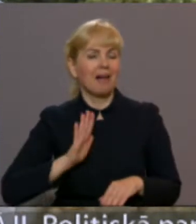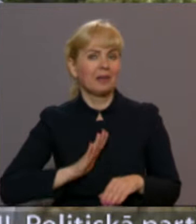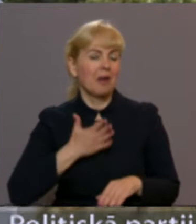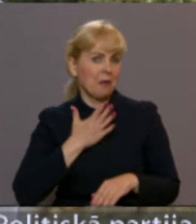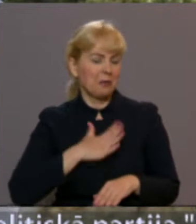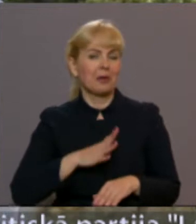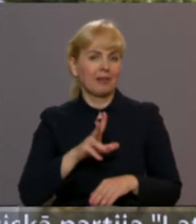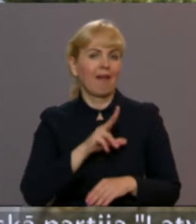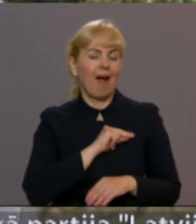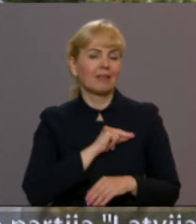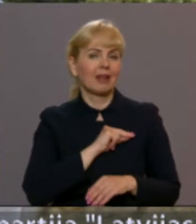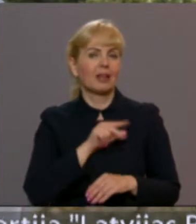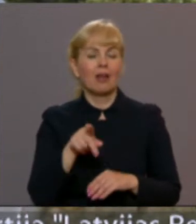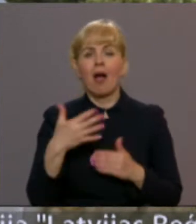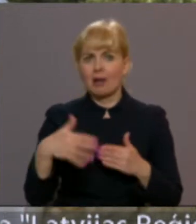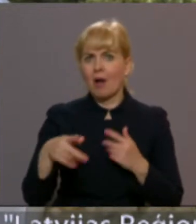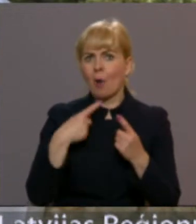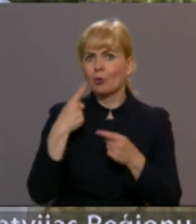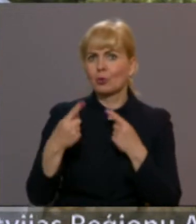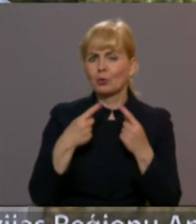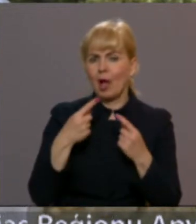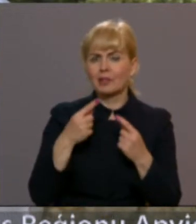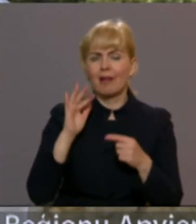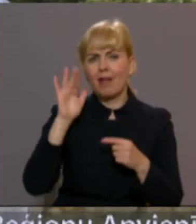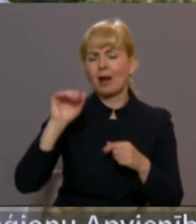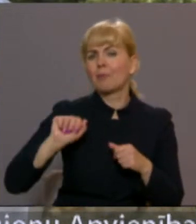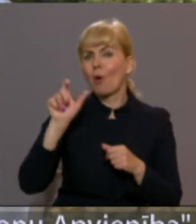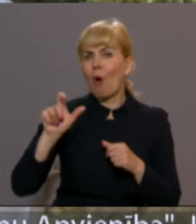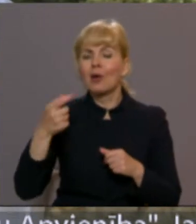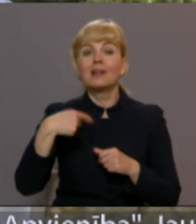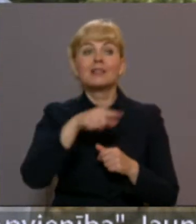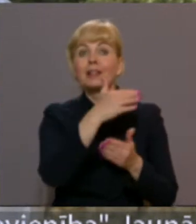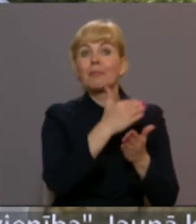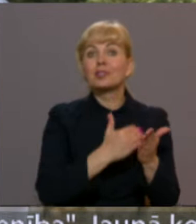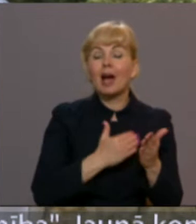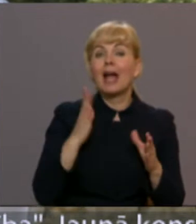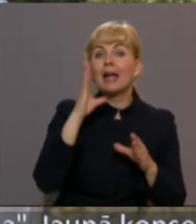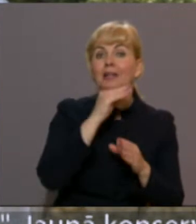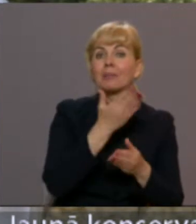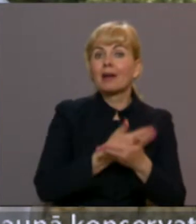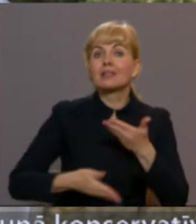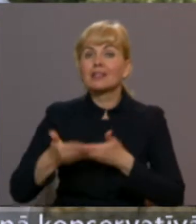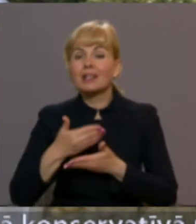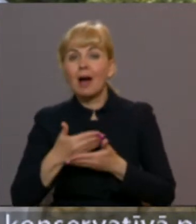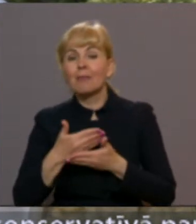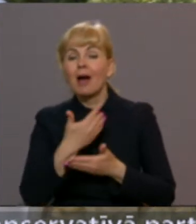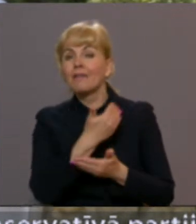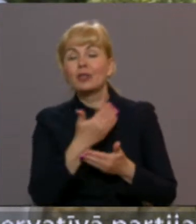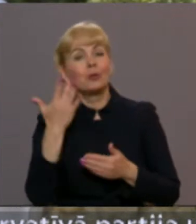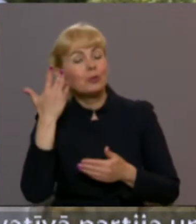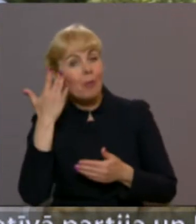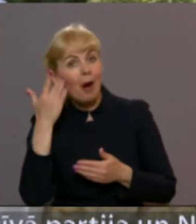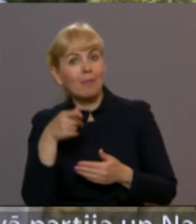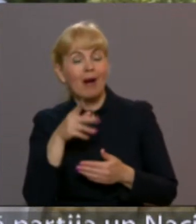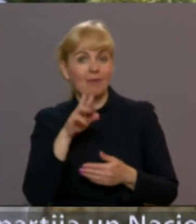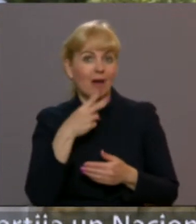esam ļoti, ļoti gandrīti. Vai esat jau runājis ar topošajiem kolēģiem no citiem sarakstiem par iespējama sadarbību no politiskās loģikas viedokas? Skatoties,